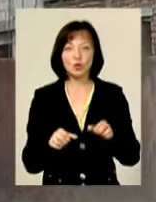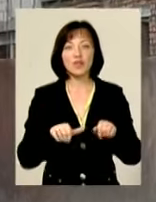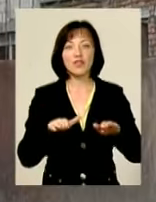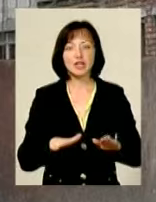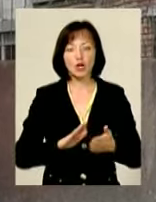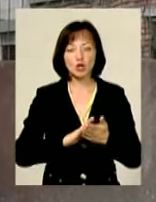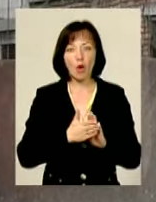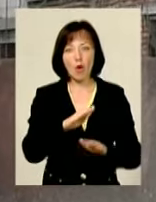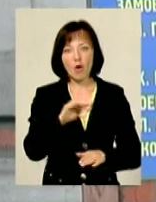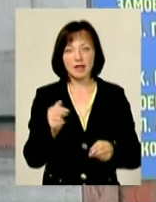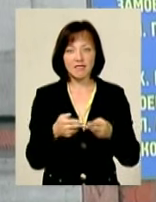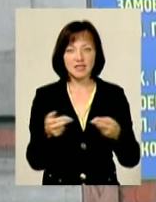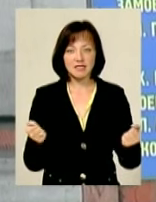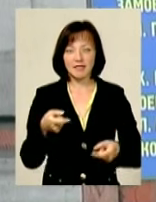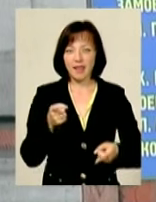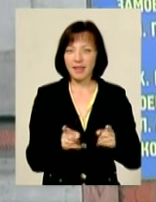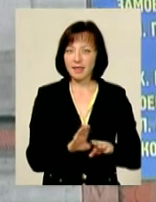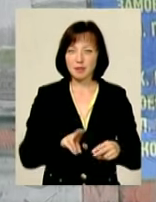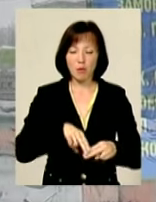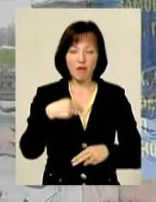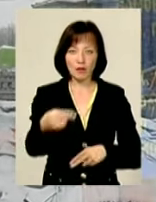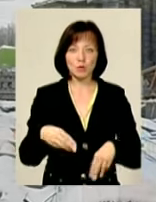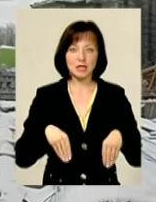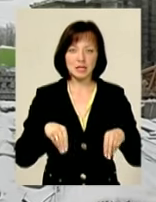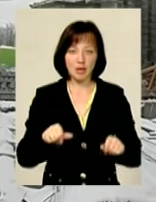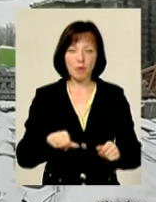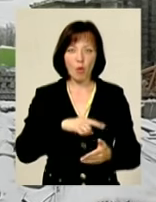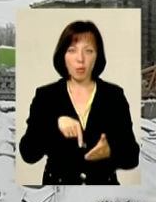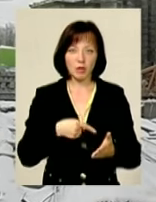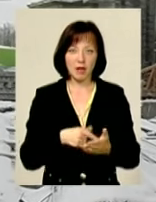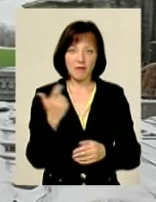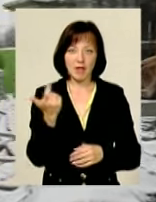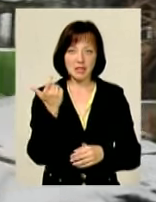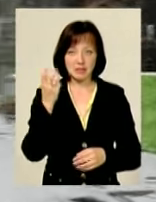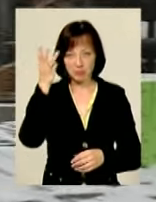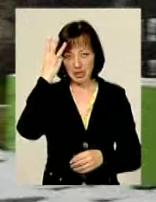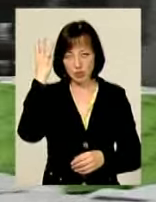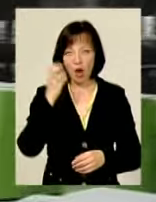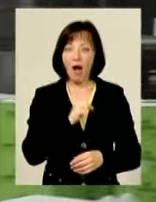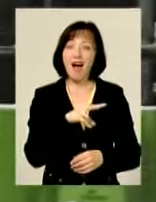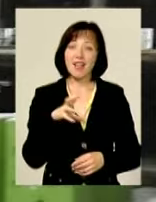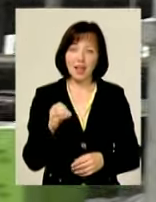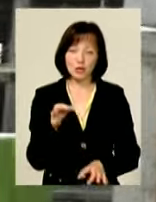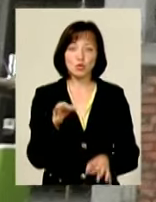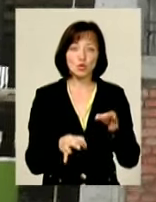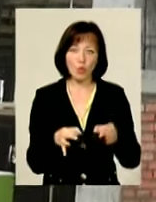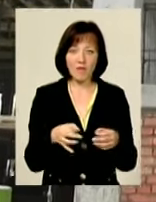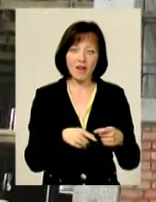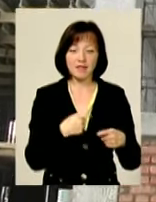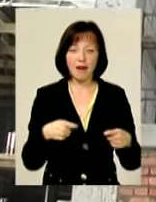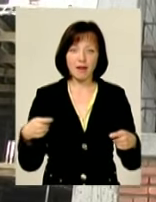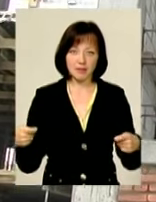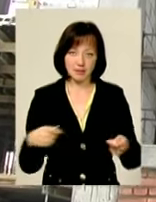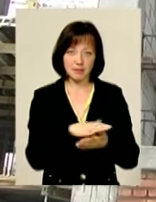договір оренди визнати недійсним і повернути земельну ділянку у комунальну власність міста. Проте швидше за все судова тяганина у цій